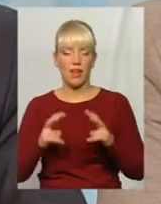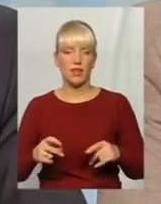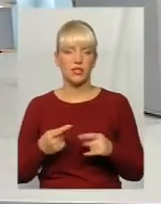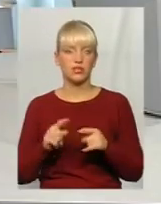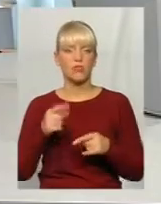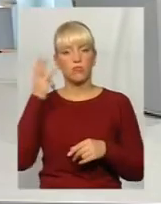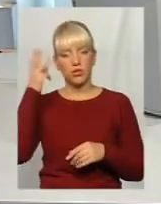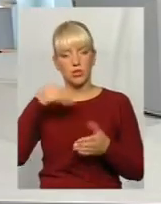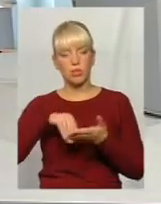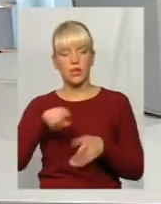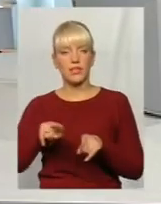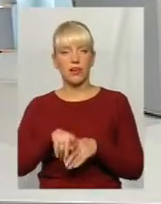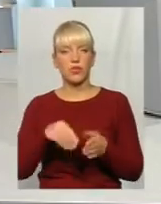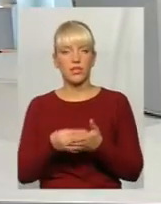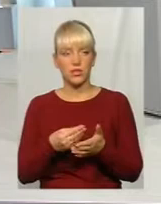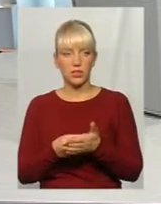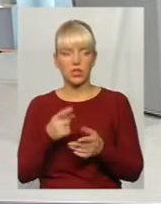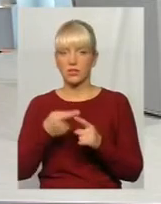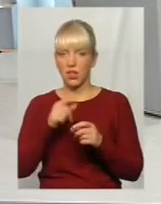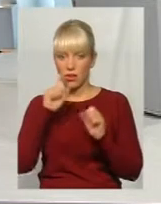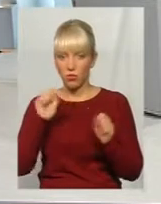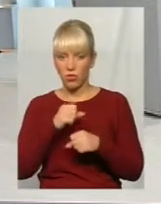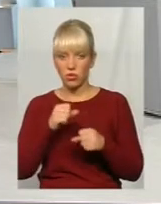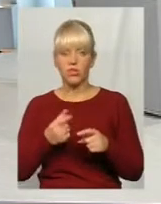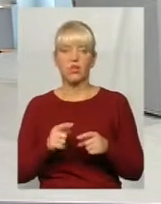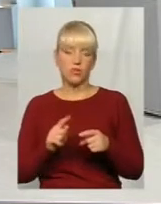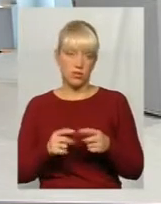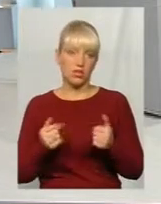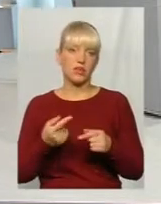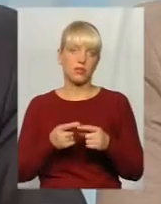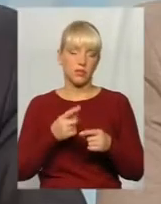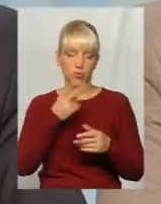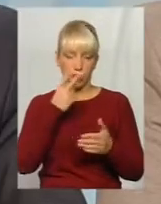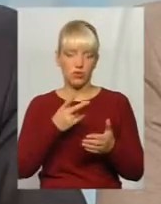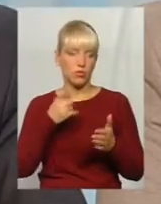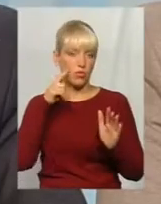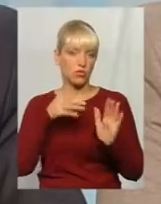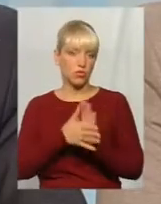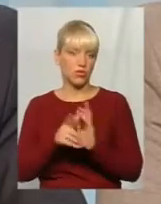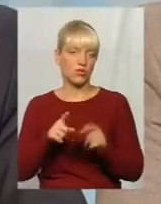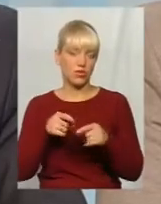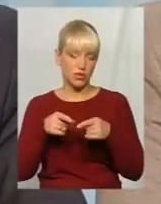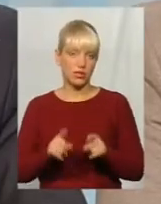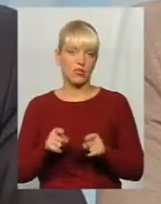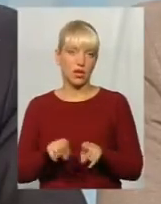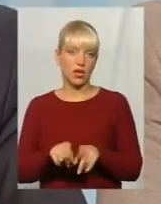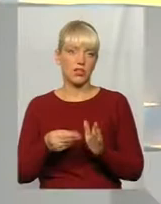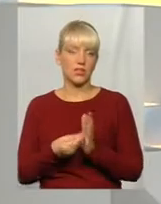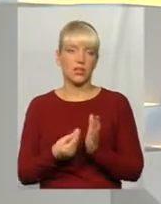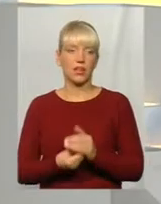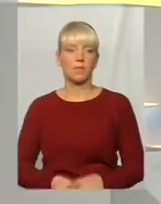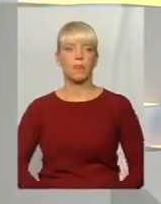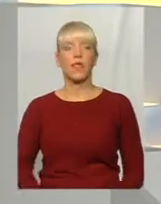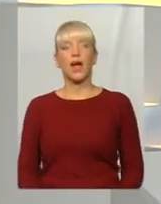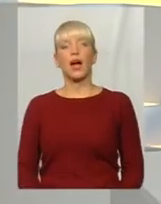такою ціною, це, ну, а можливо, це дійсно об'єктивна ціна на ринку. Тобто так. А чи не буде можливості за